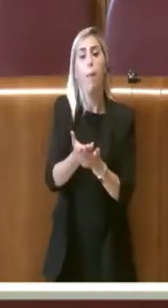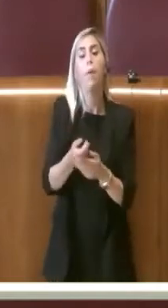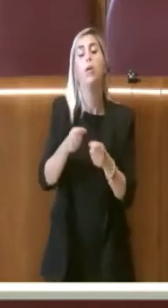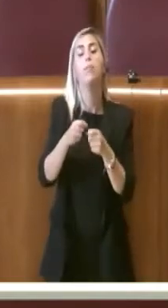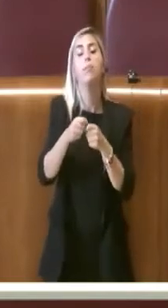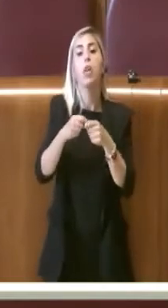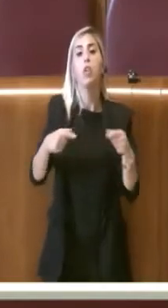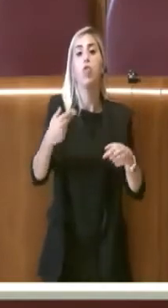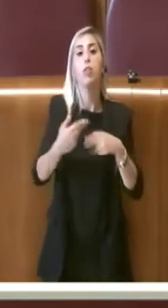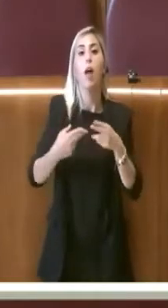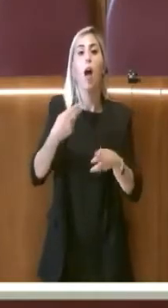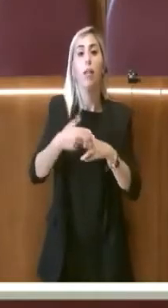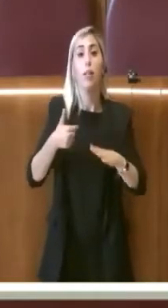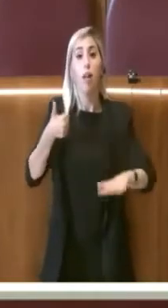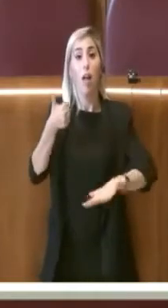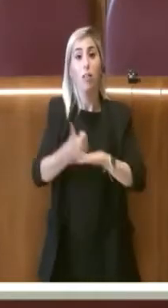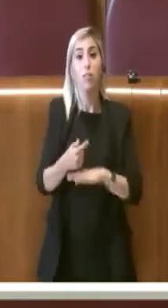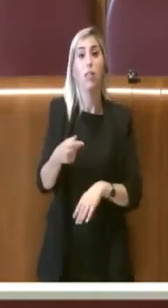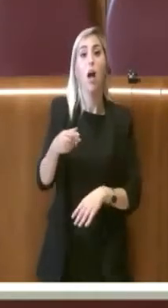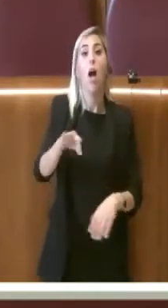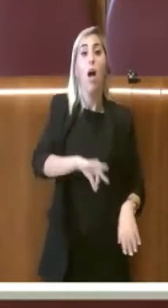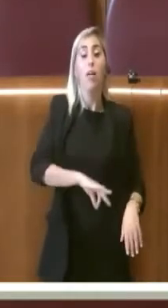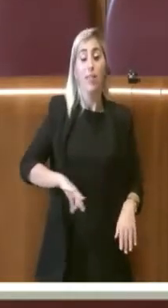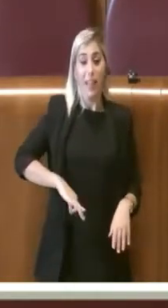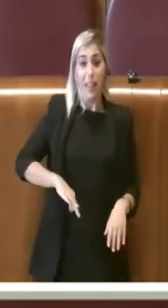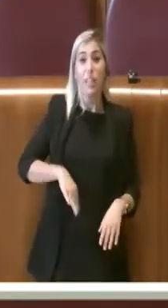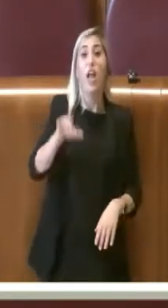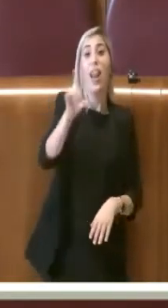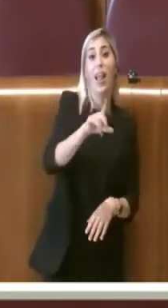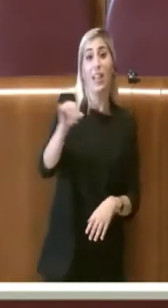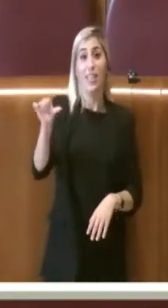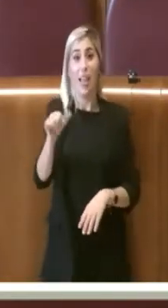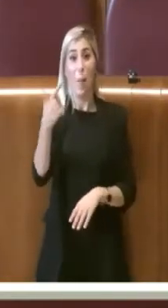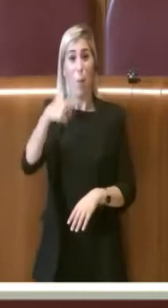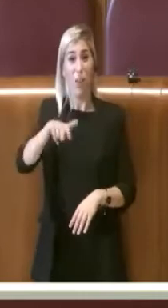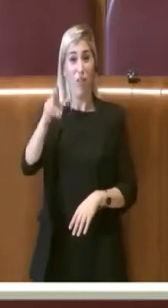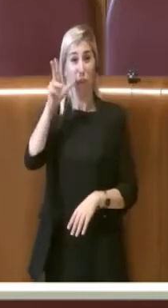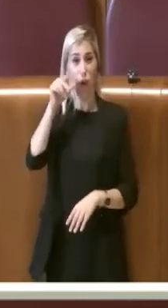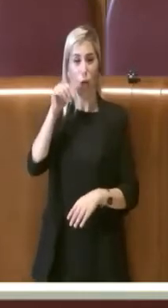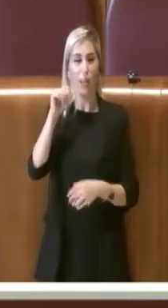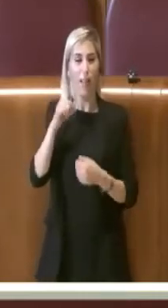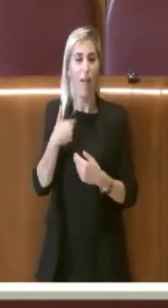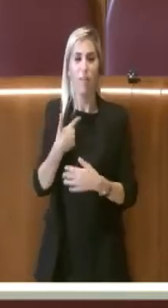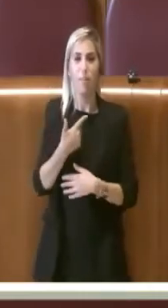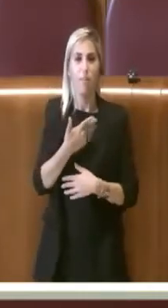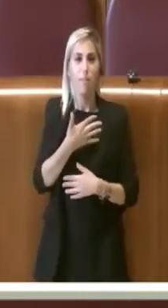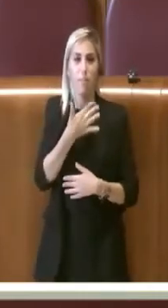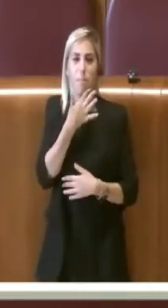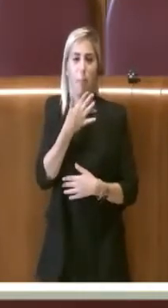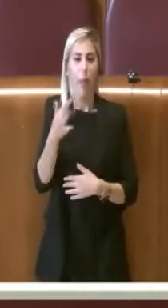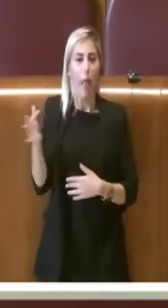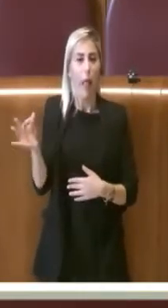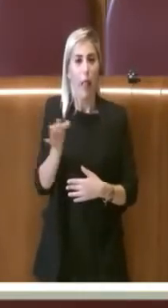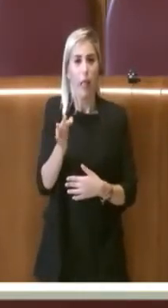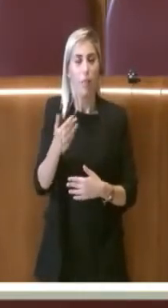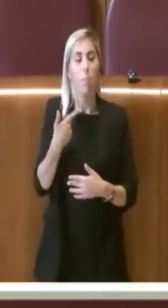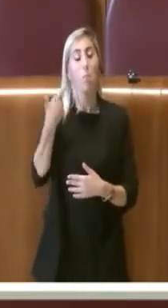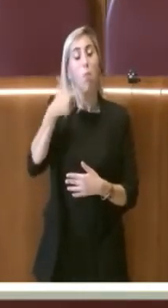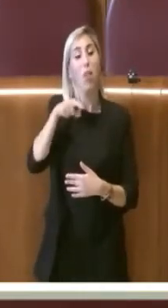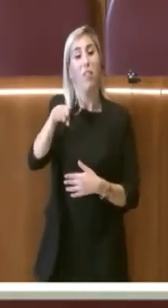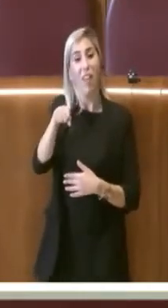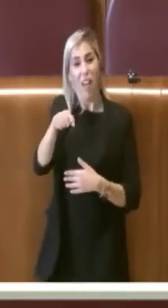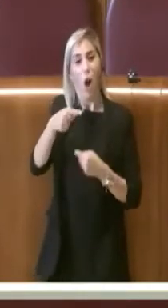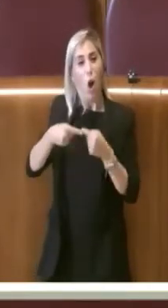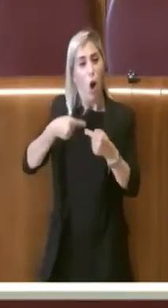cittadinanza onoraria Leliana Segre, una donna straordinaria, una donna che sta mettendo il suo